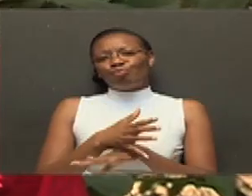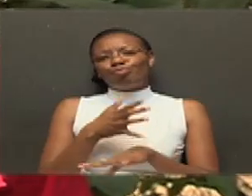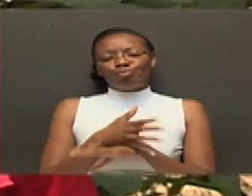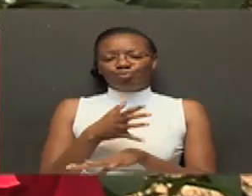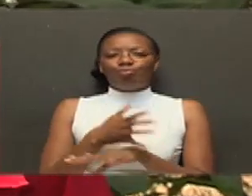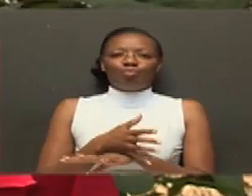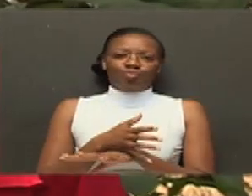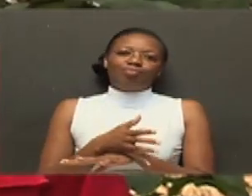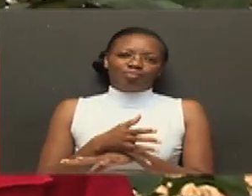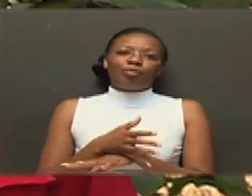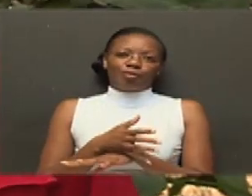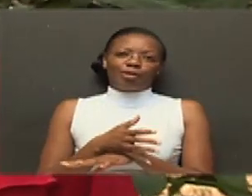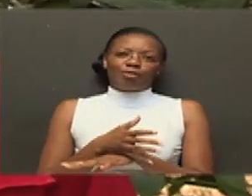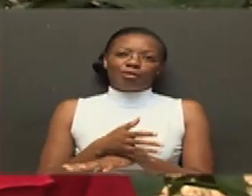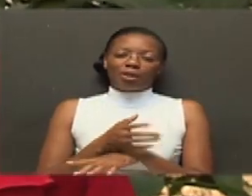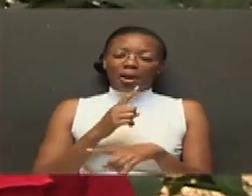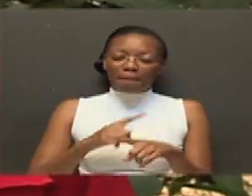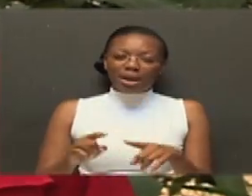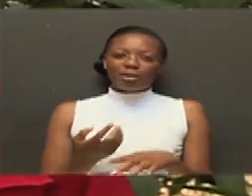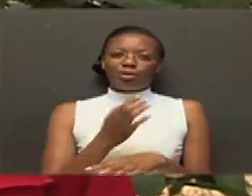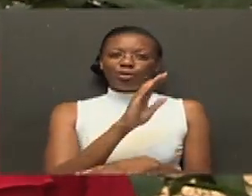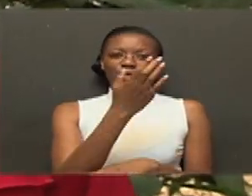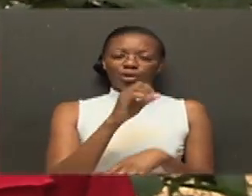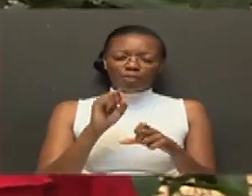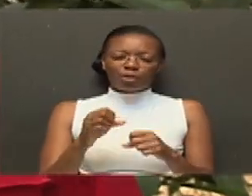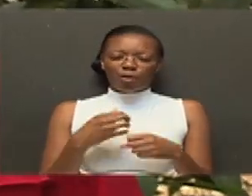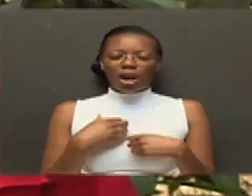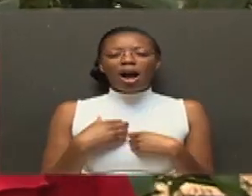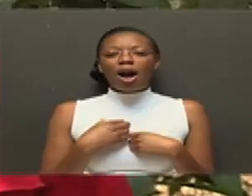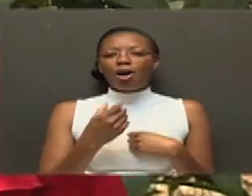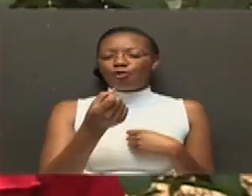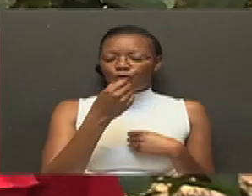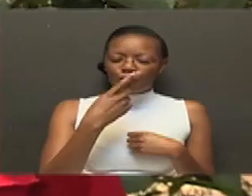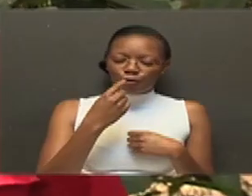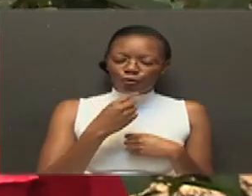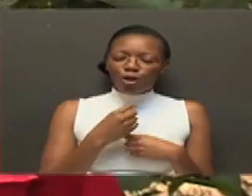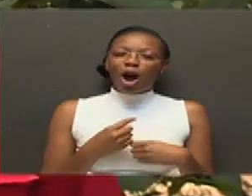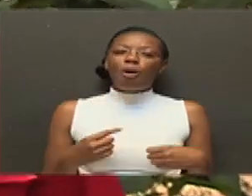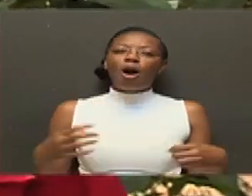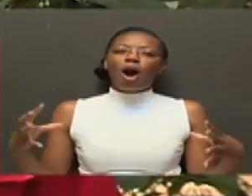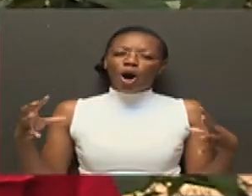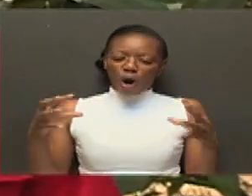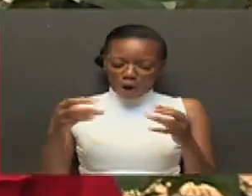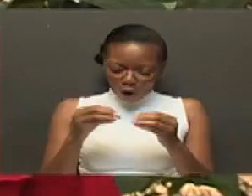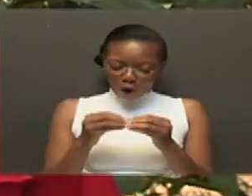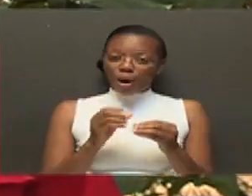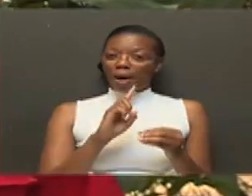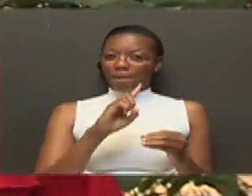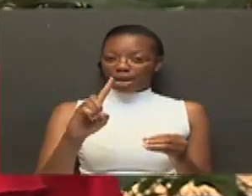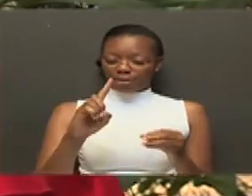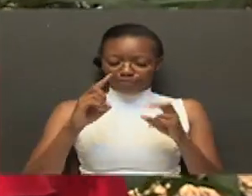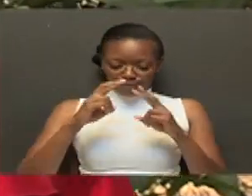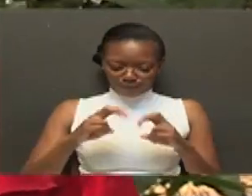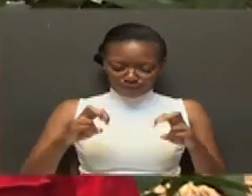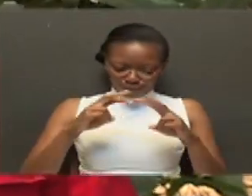lakini kwa miti unaeza pata daa karibu zote. Kama utafiti inaeza